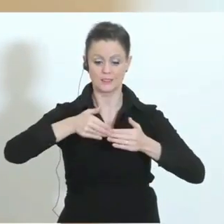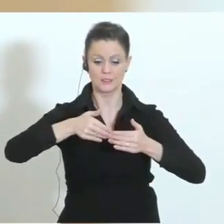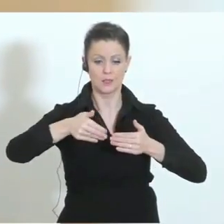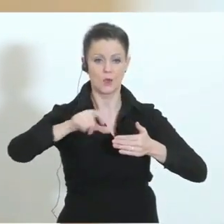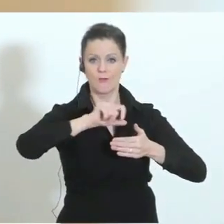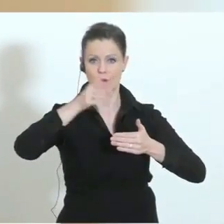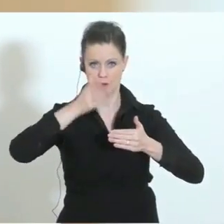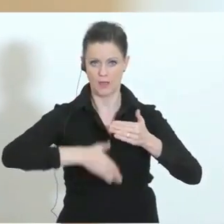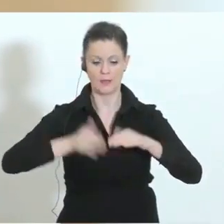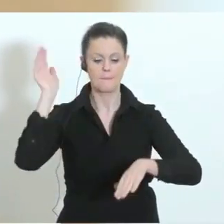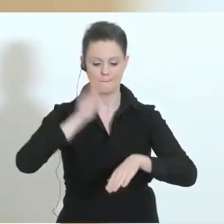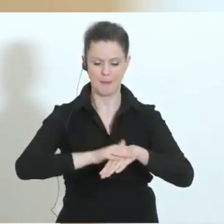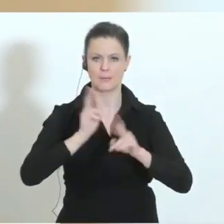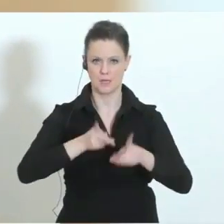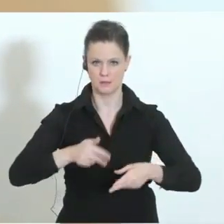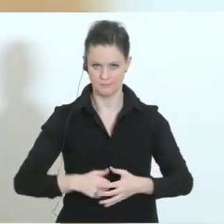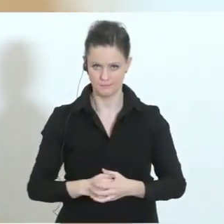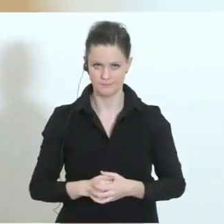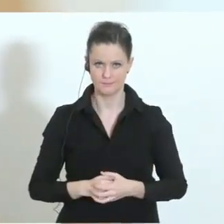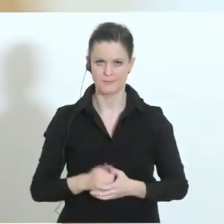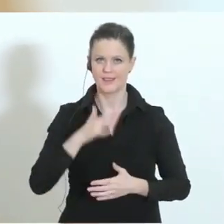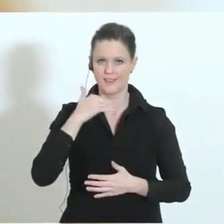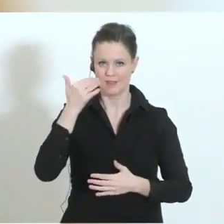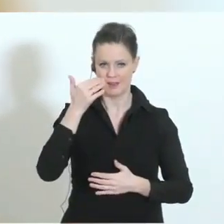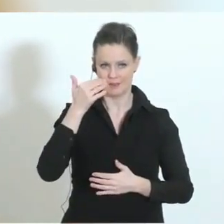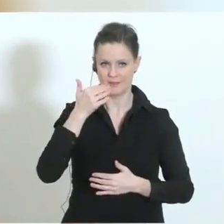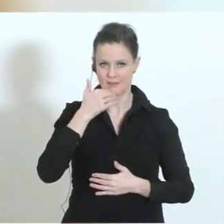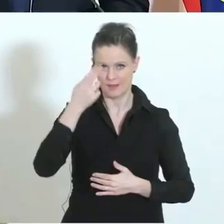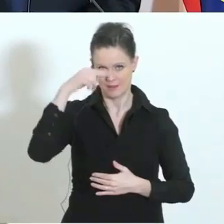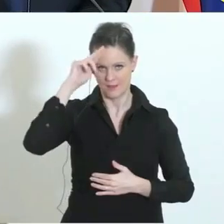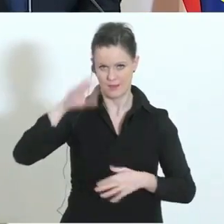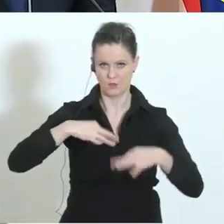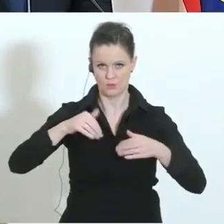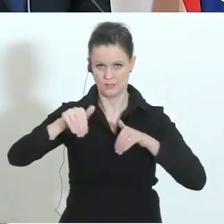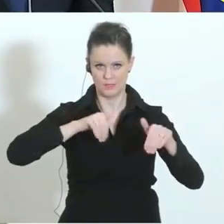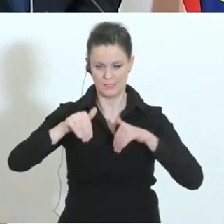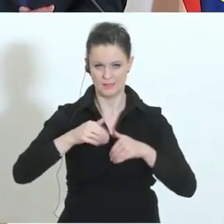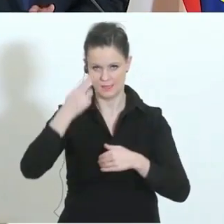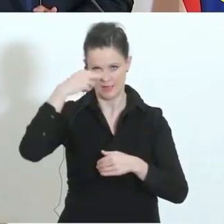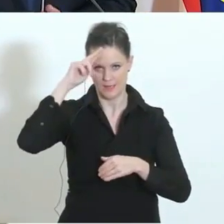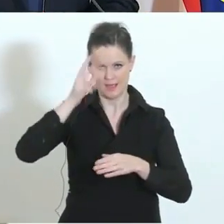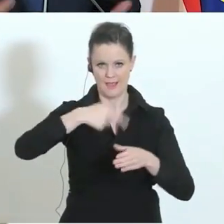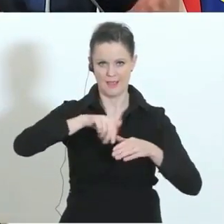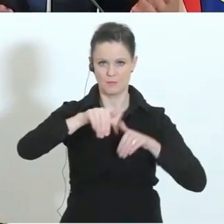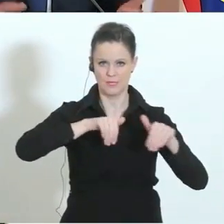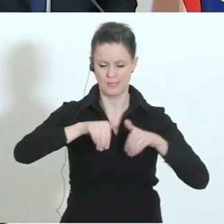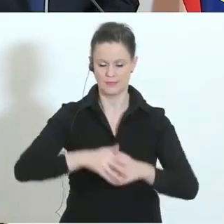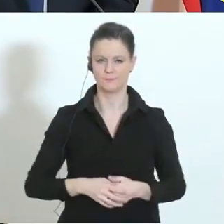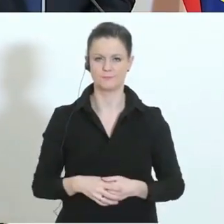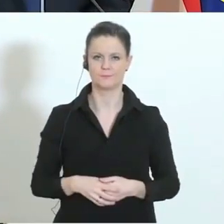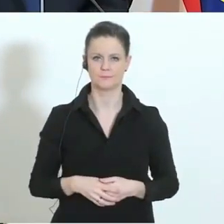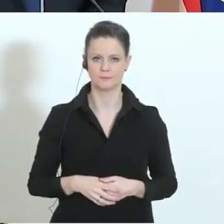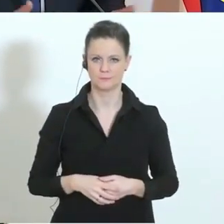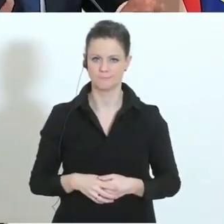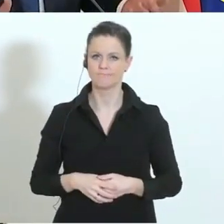erstmals wirklich sichtbar wird. Herr Gesundheitsminister, Herr Innenminister, bitteschön. Ja, vielen Dank. Sehr geehrte Damen und Herren, seit